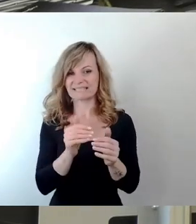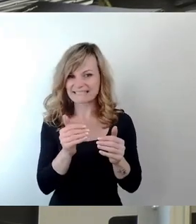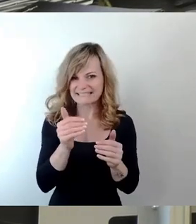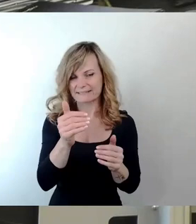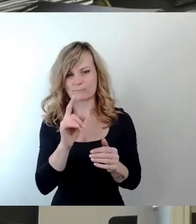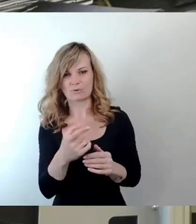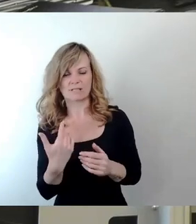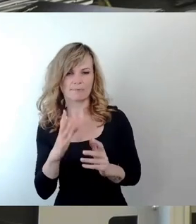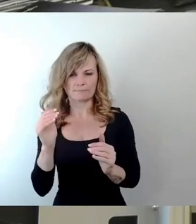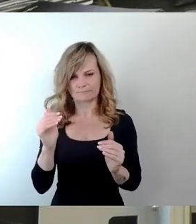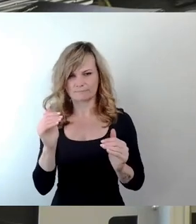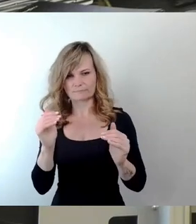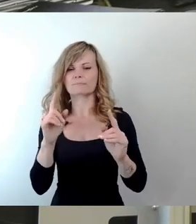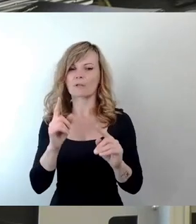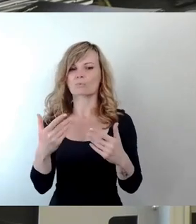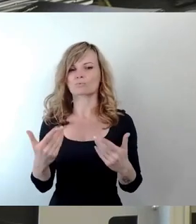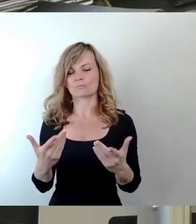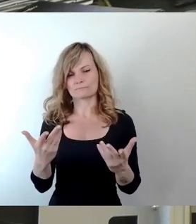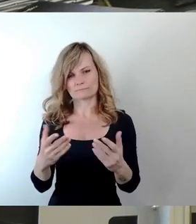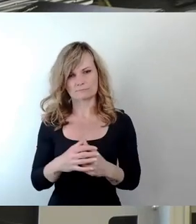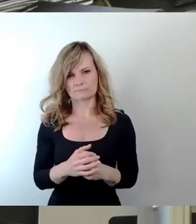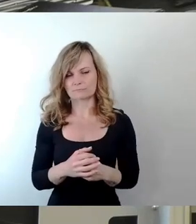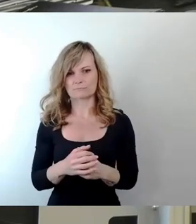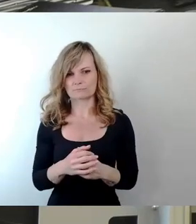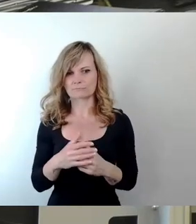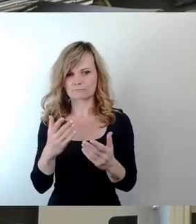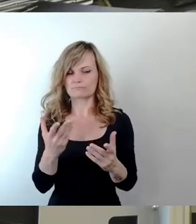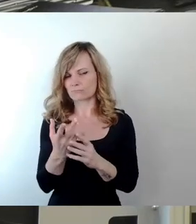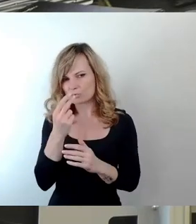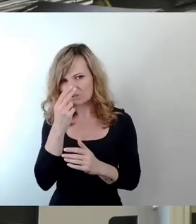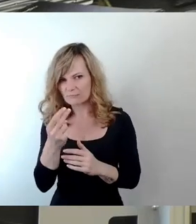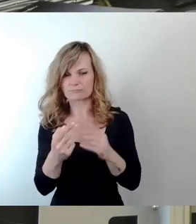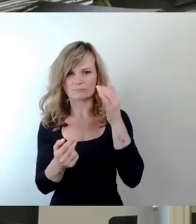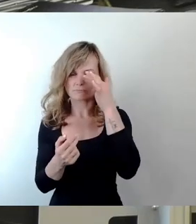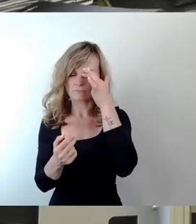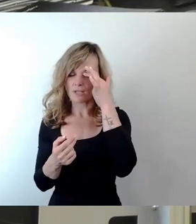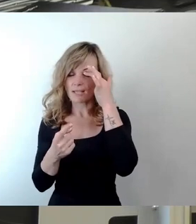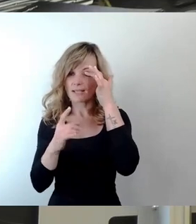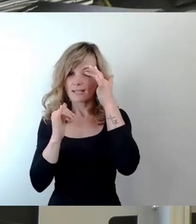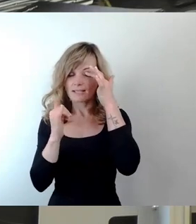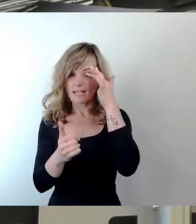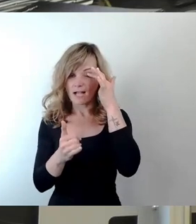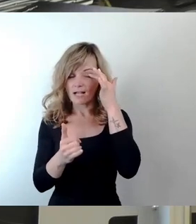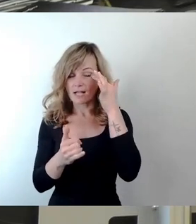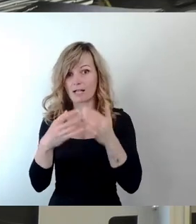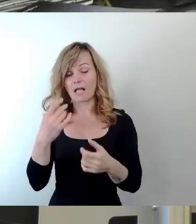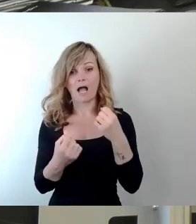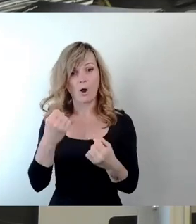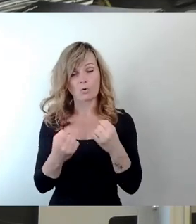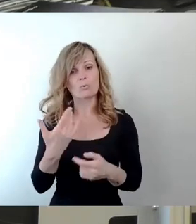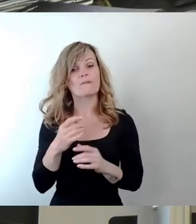Parität ist auch hier im Prinzip greifbar. Ja, Autofahren wird weiblicher. Schauen Sie sich die Statistik an.